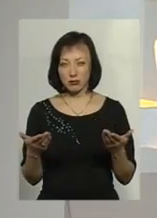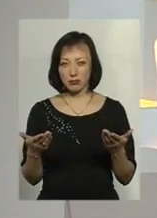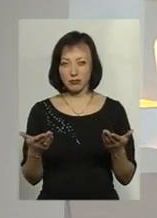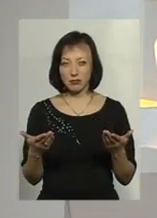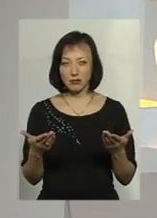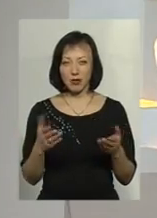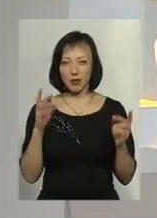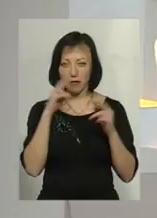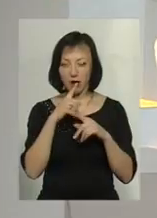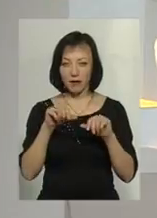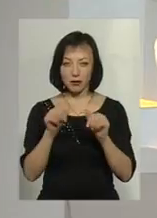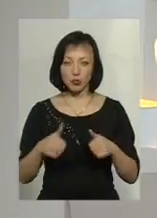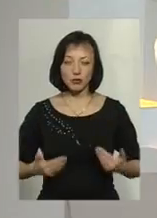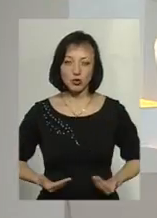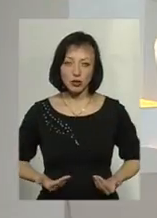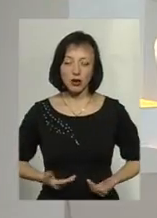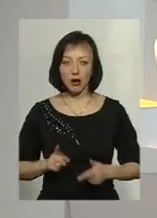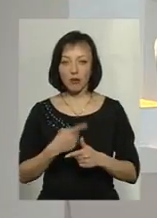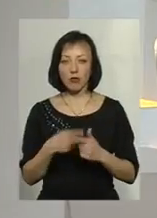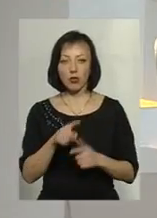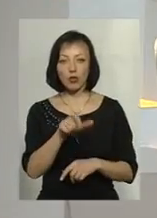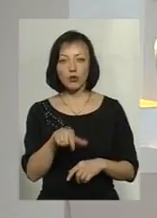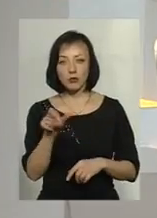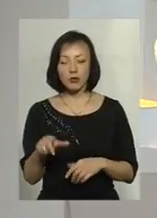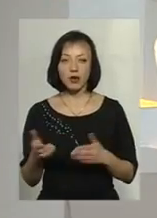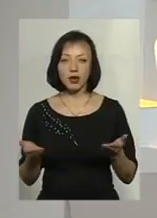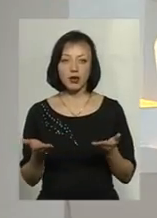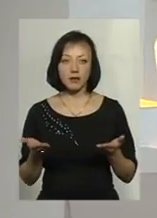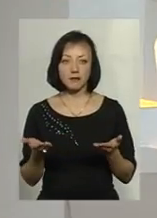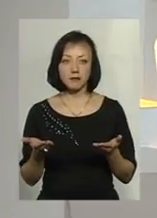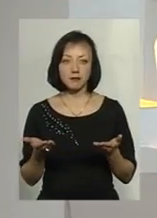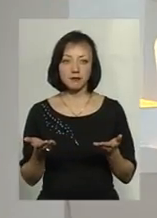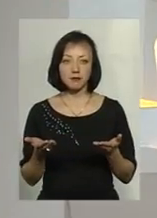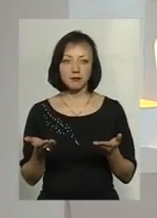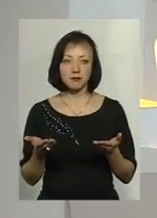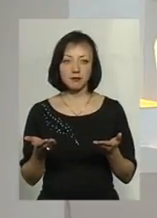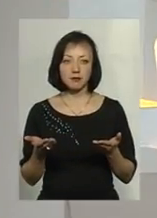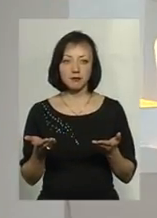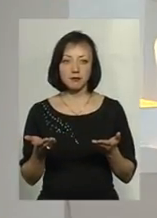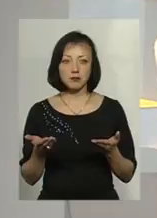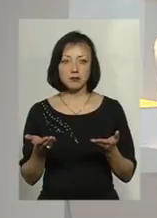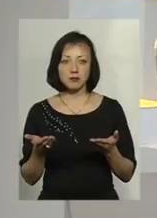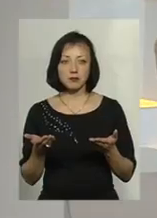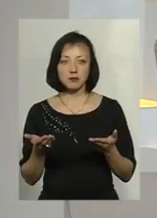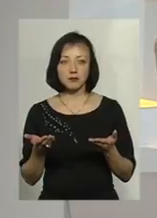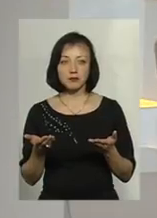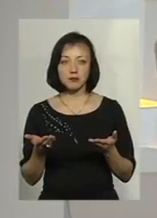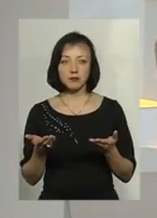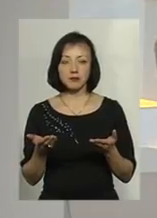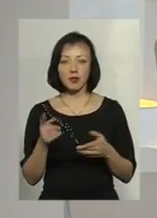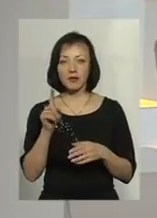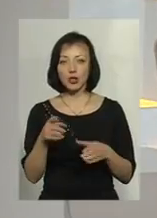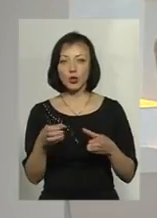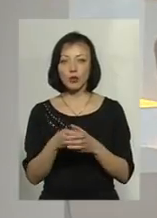життя, або ж людьми, які, скажімо так, в тій